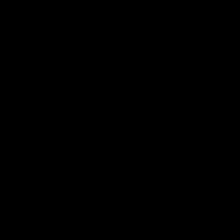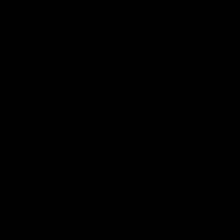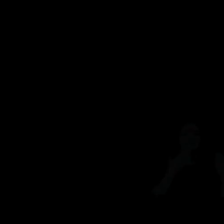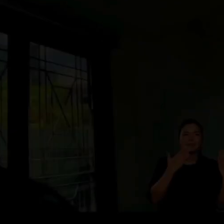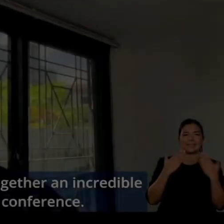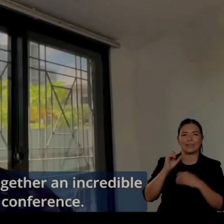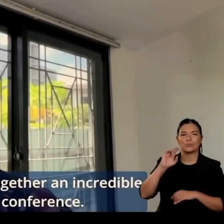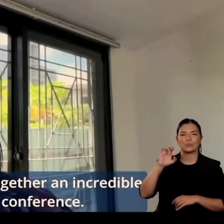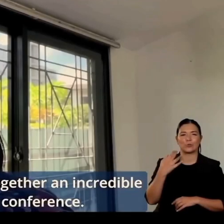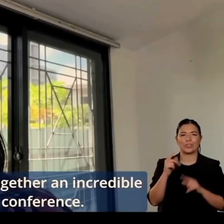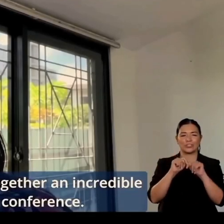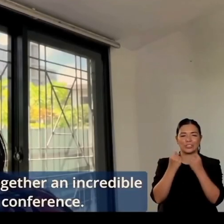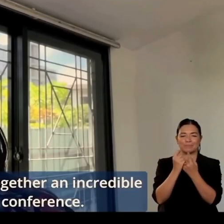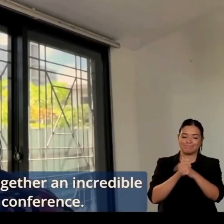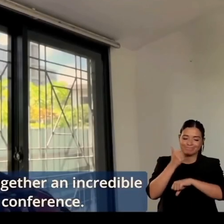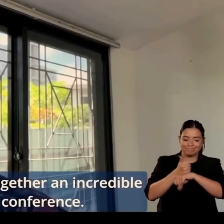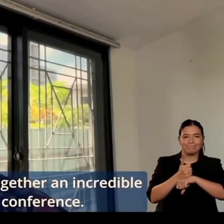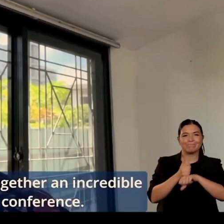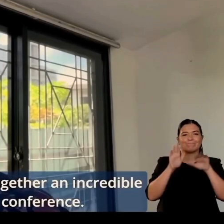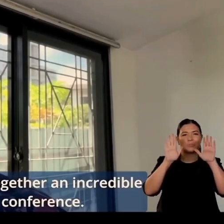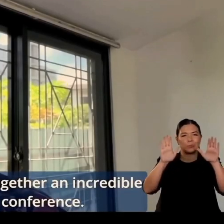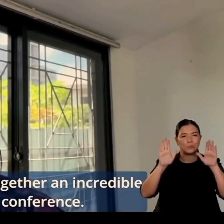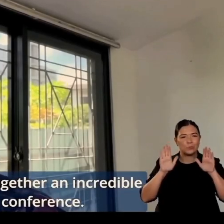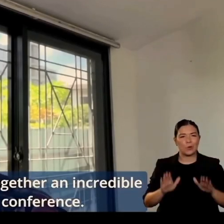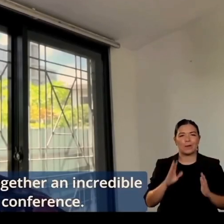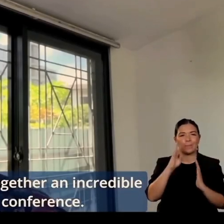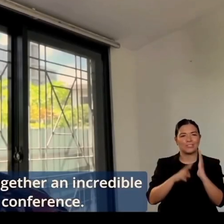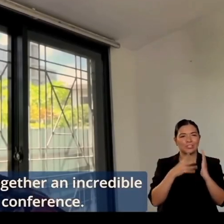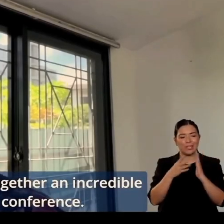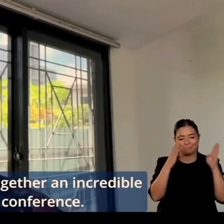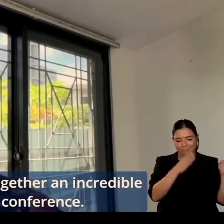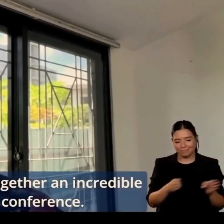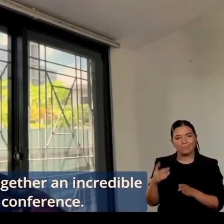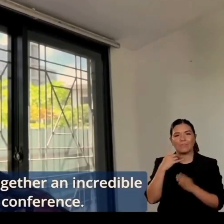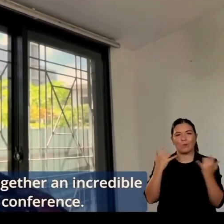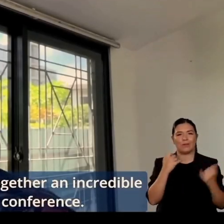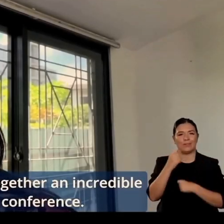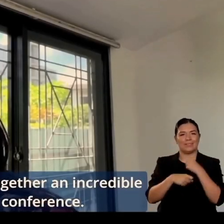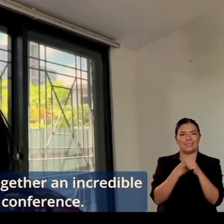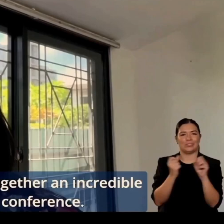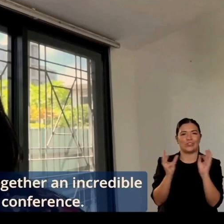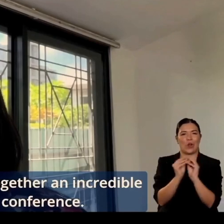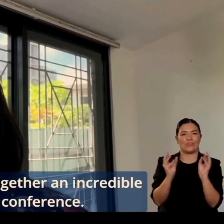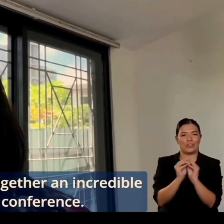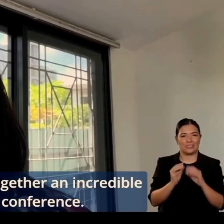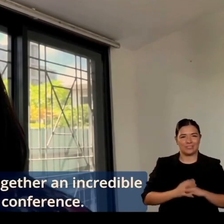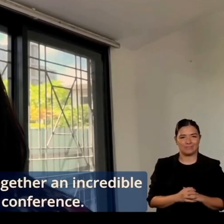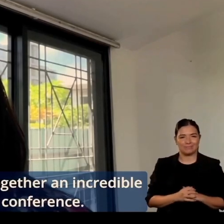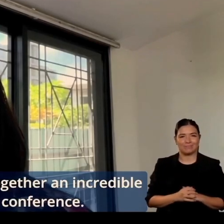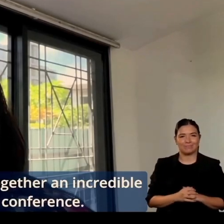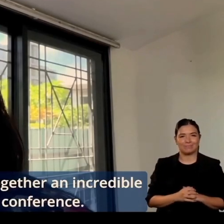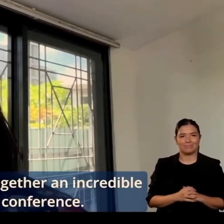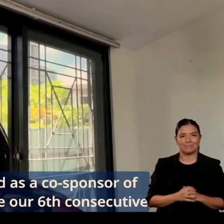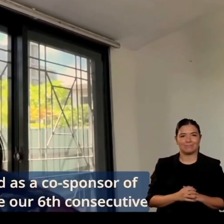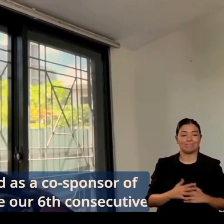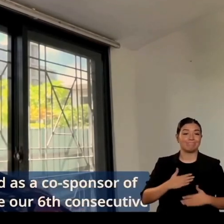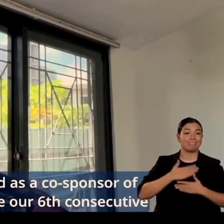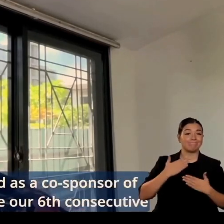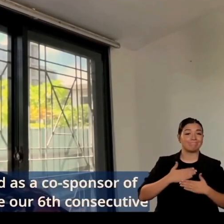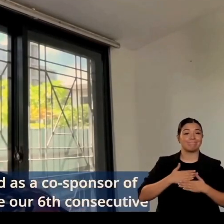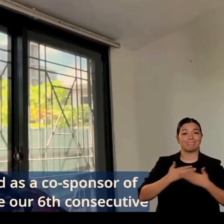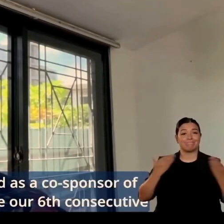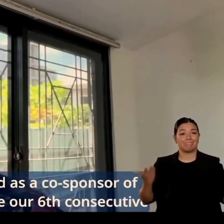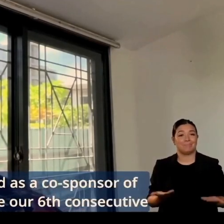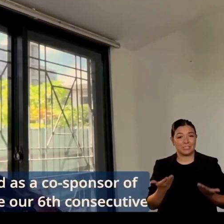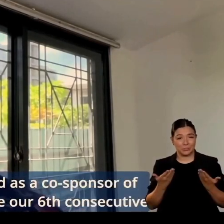con voi come sponsor della conferenza Scratch. Scratch è stata la nostra sesta edizione consecutiva per